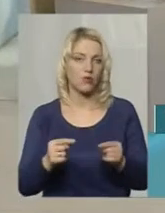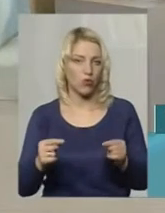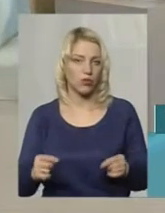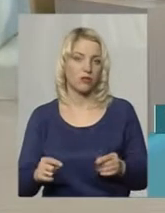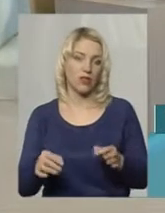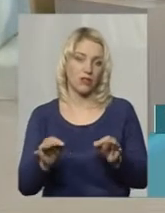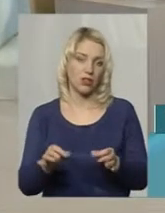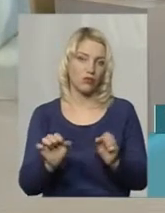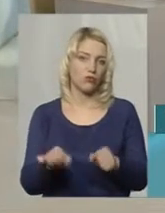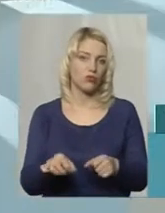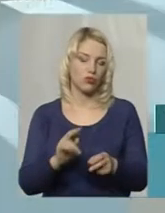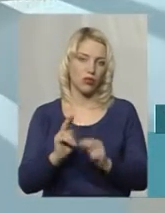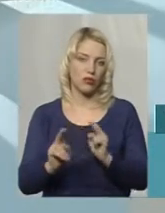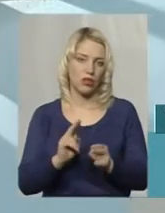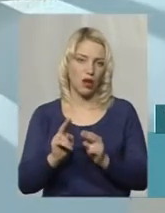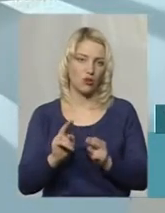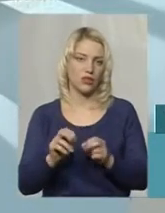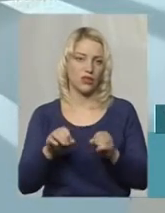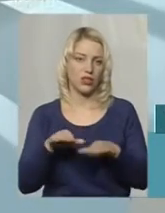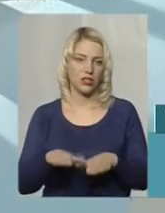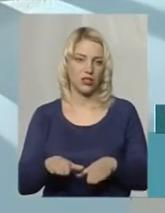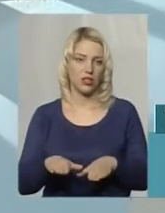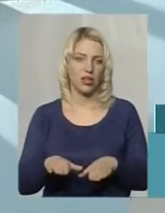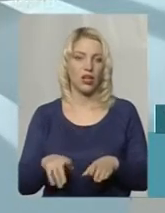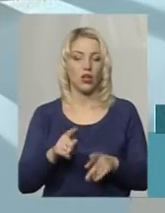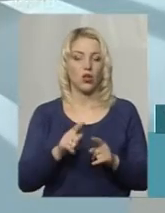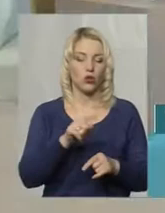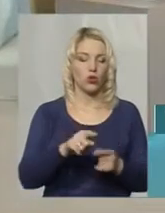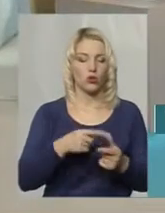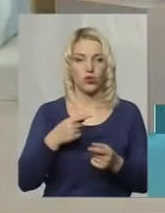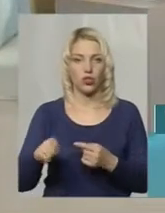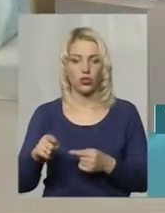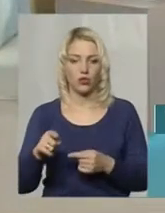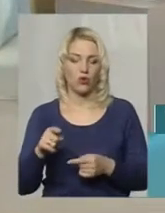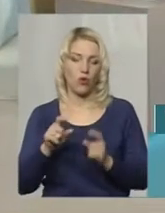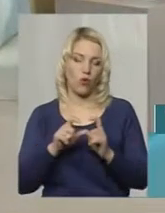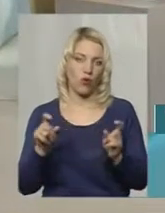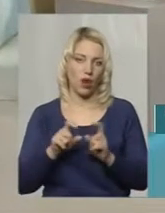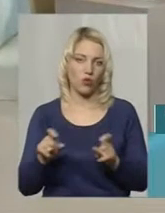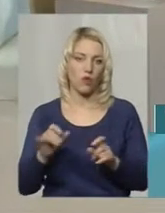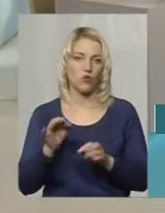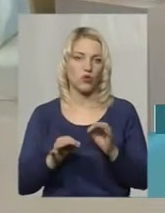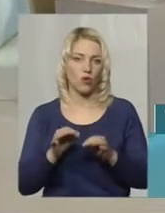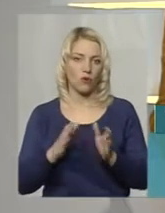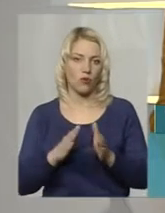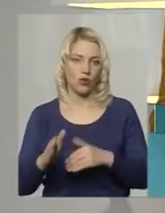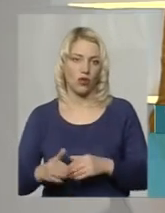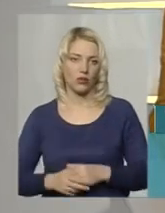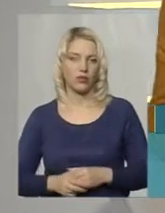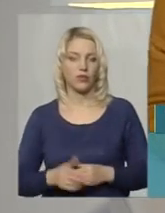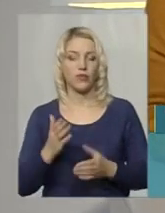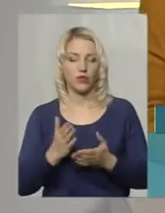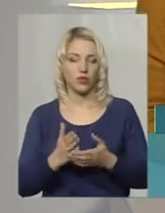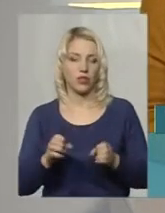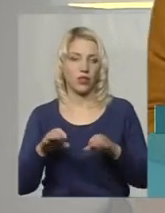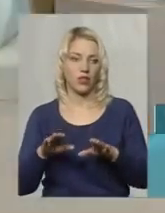звичайно, можна і оскаржувати рішення того чи іншого органу в судовому порядку, якщо є рішення про закриття школи, а чому